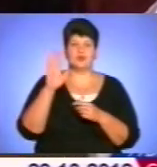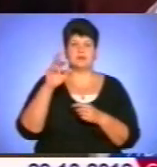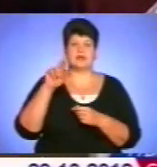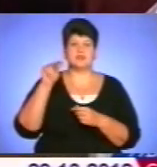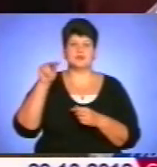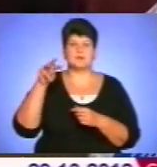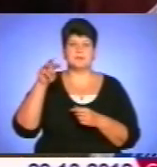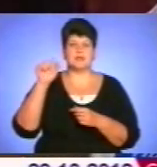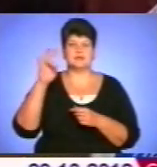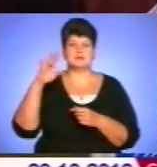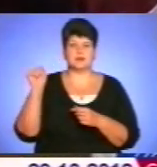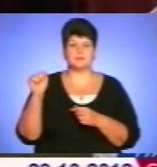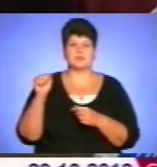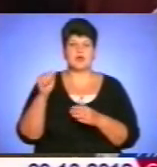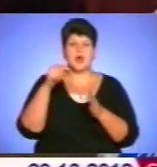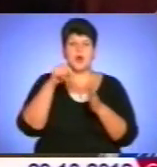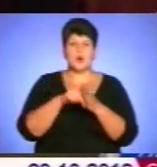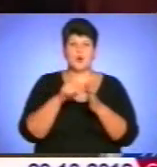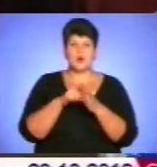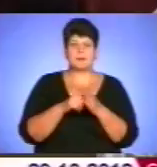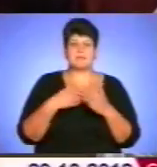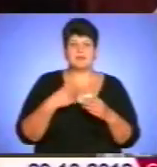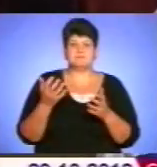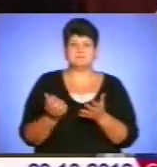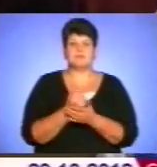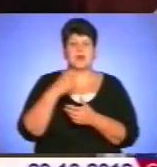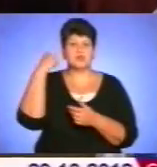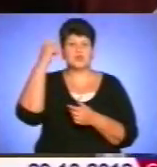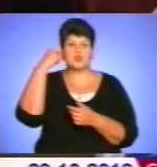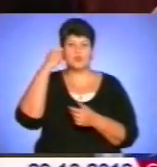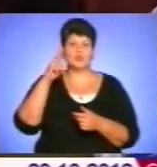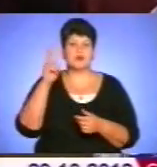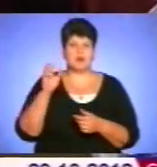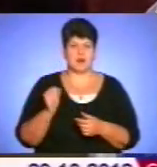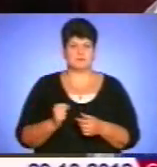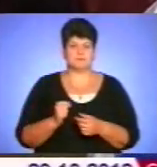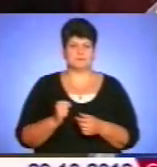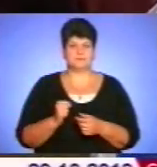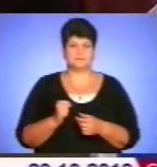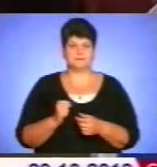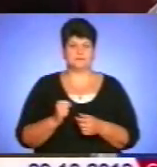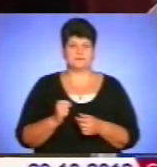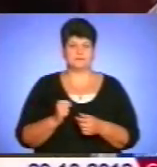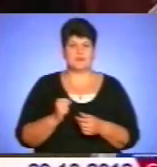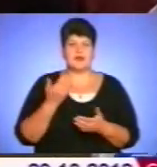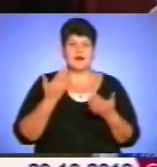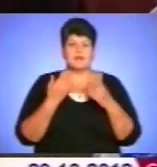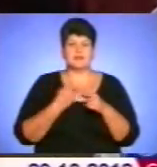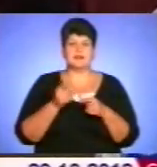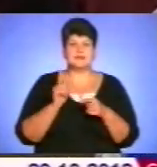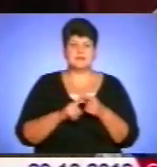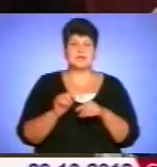Роль мені дісталася турка, але це такий добрий